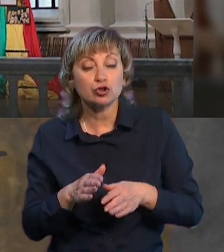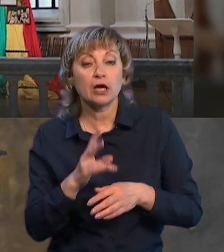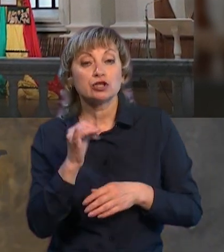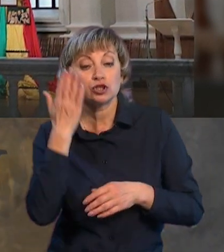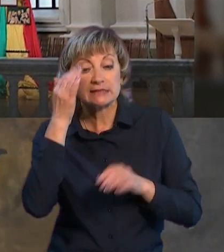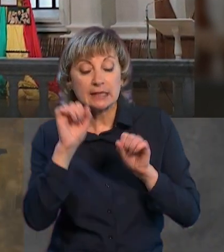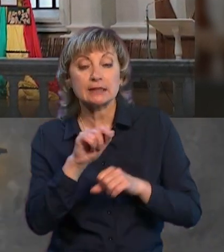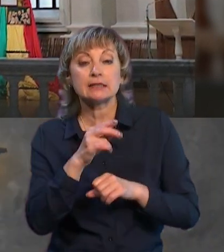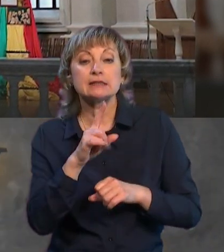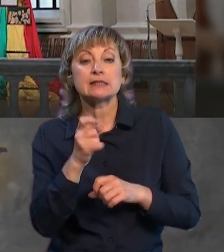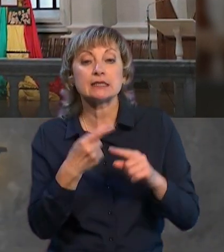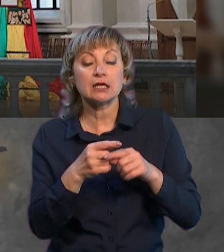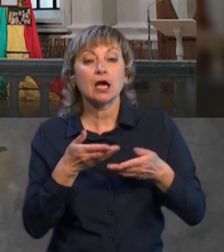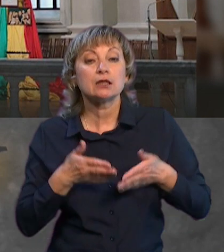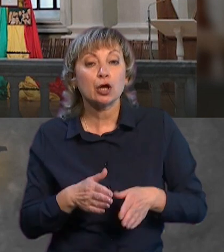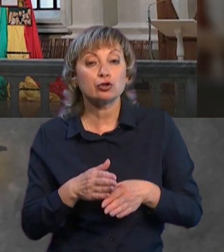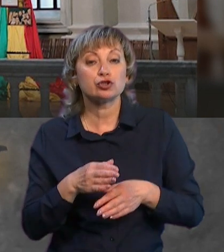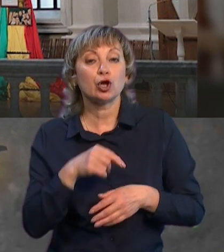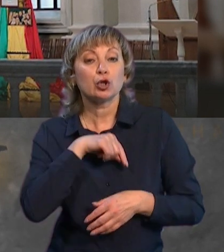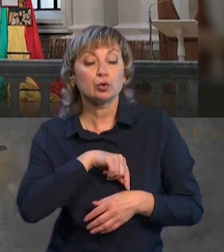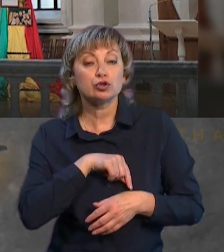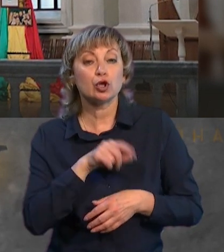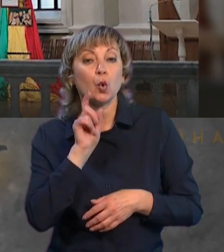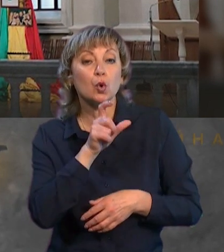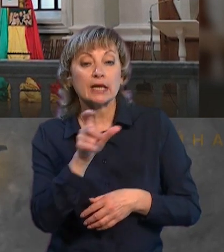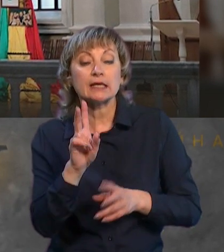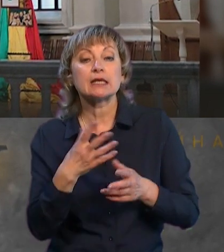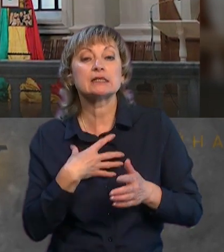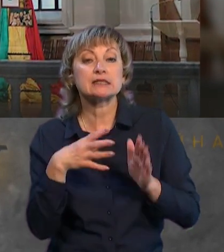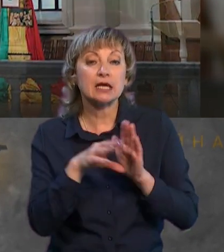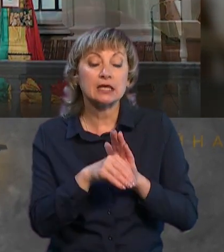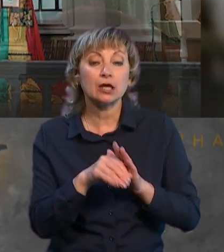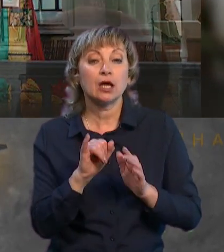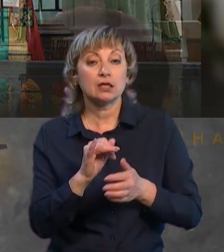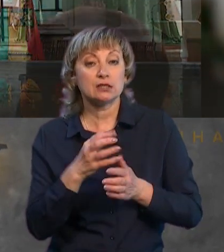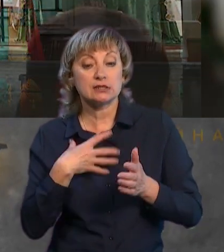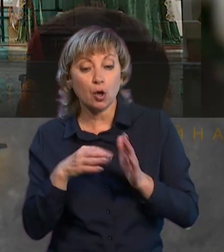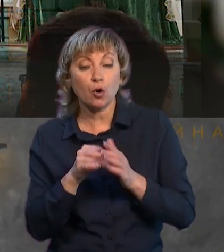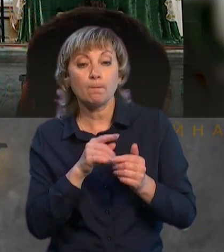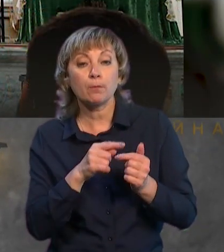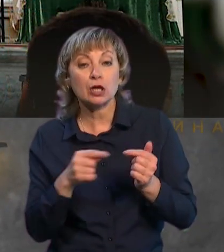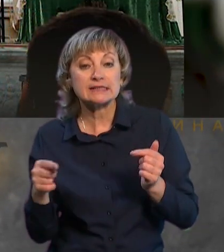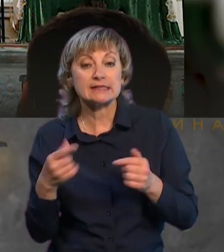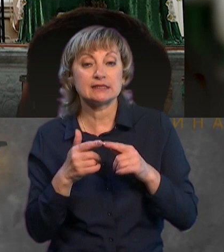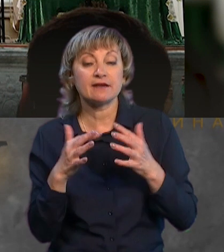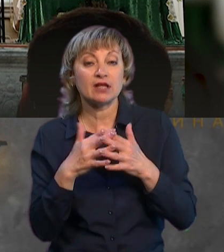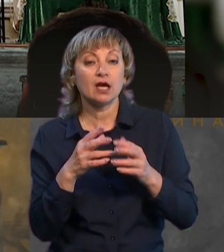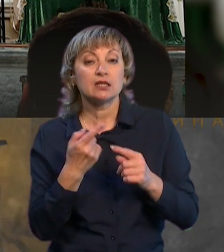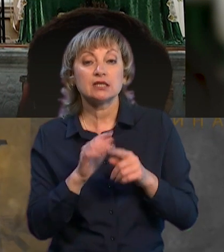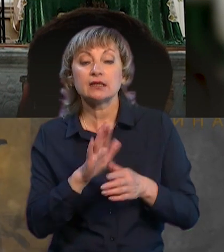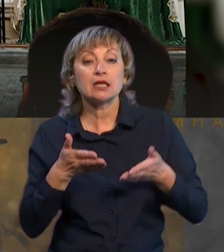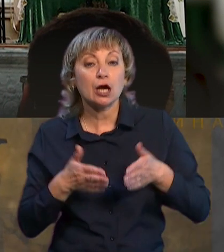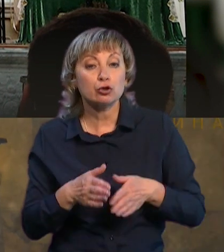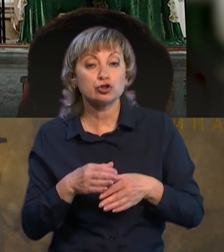за ті народжені душі українців, які загинули і загинуть ще в процесі цієї війни, чи ті ненароджені душі